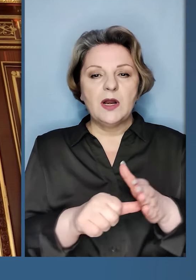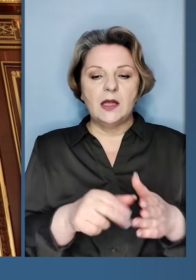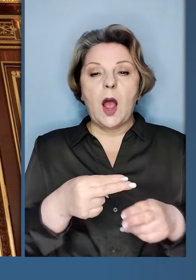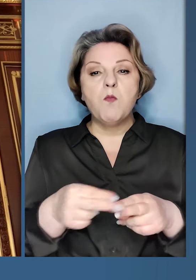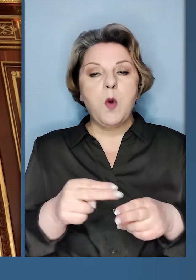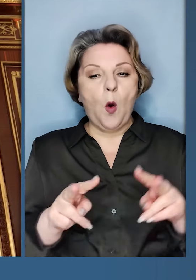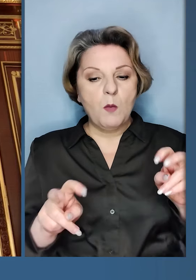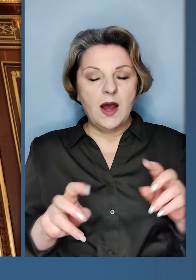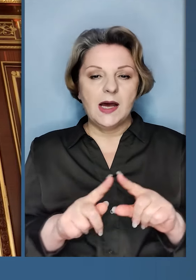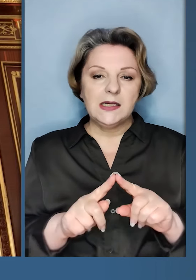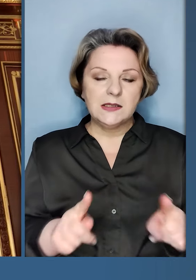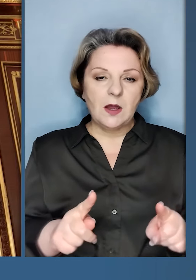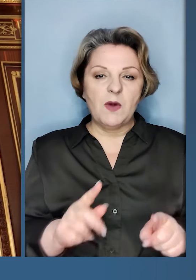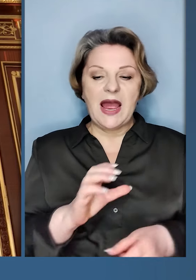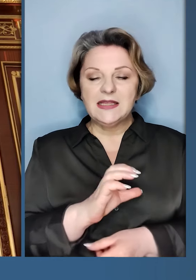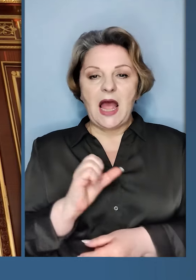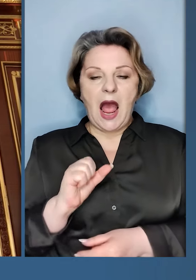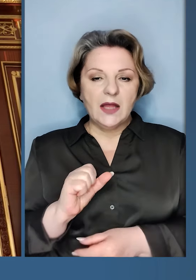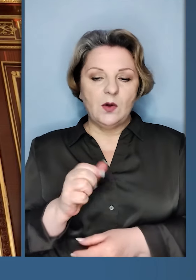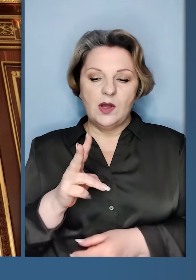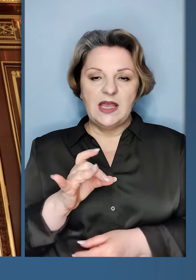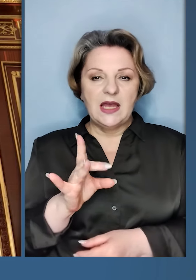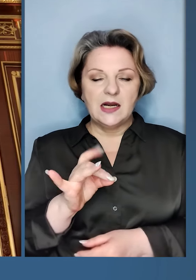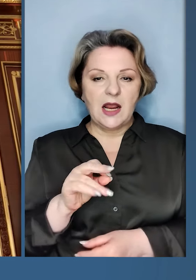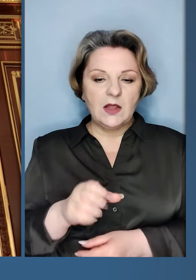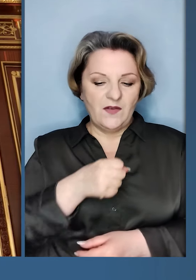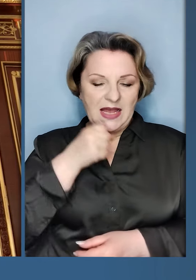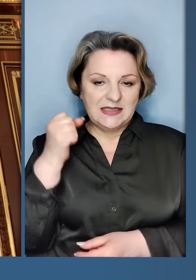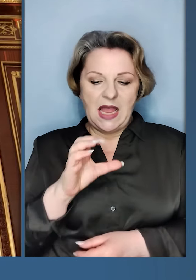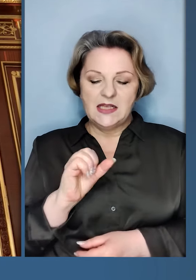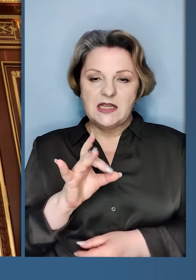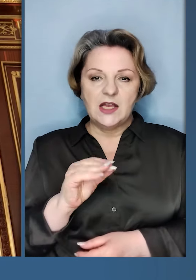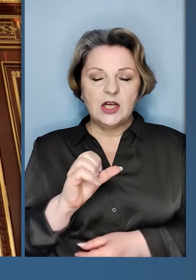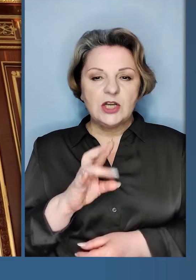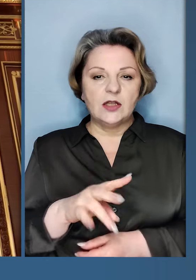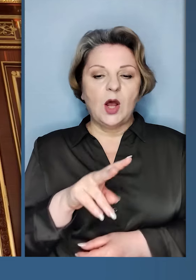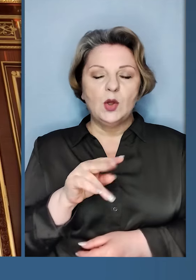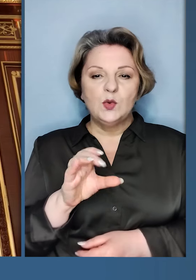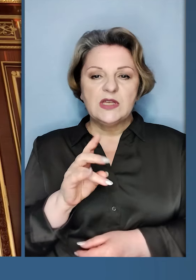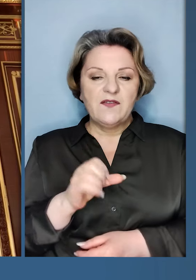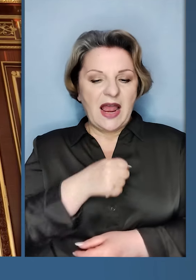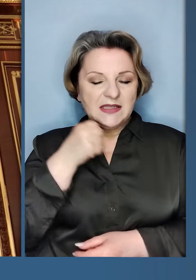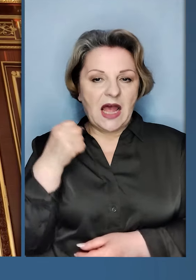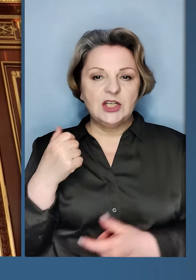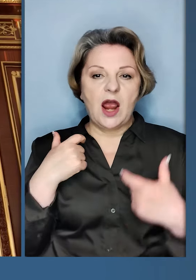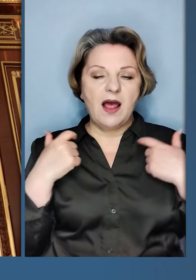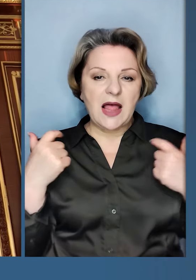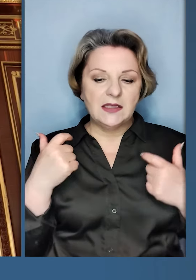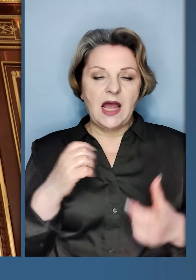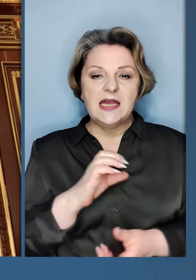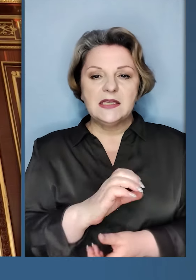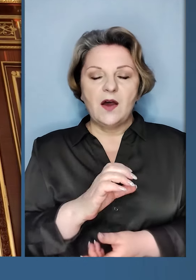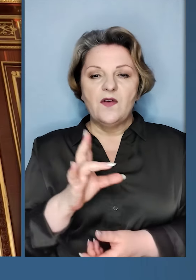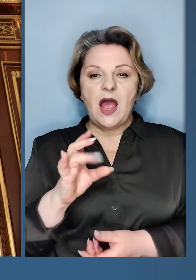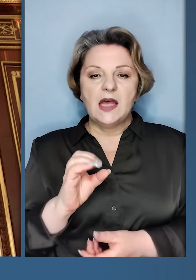бригада помста і особливо сержант Антон Кирилов, старший сержант Василь Лусків та старший лейтенант